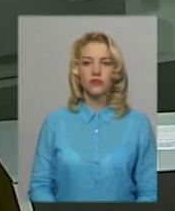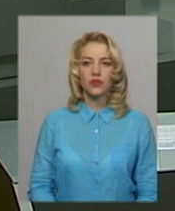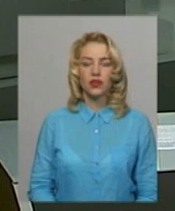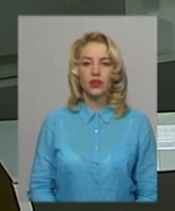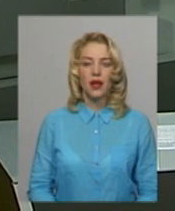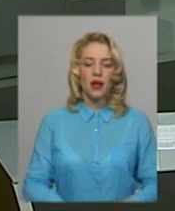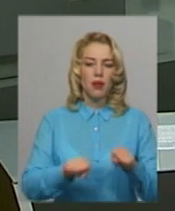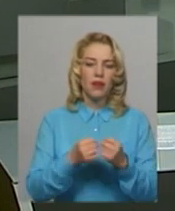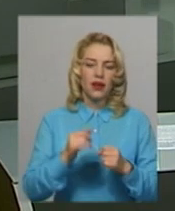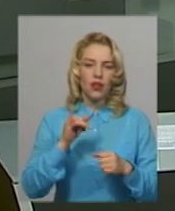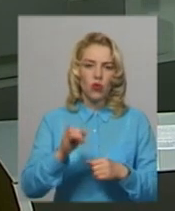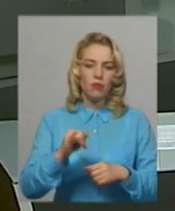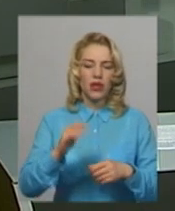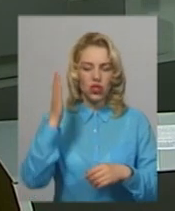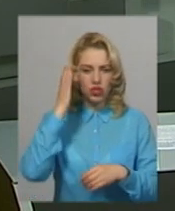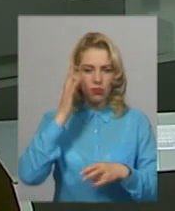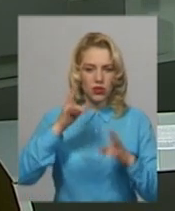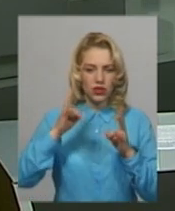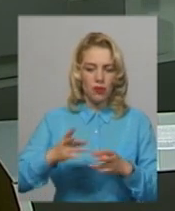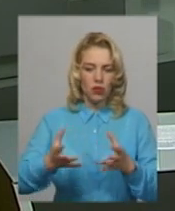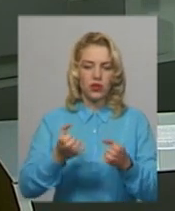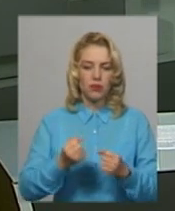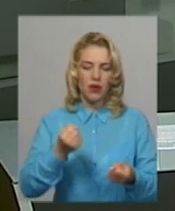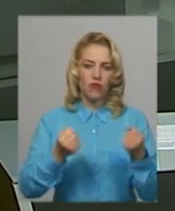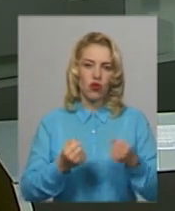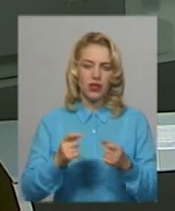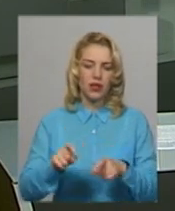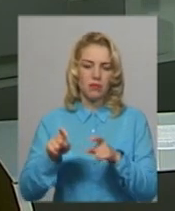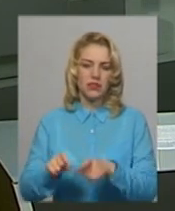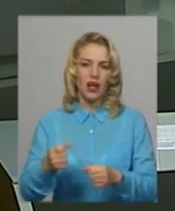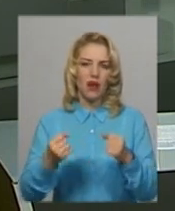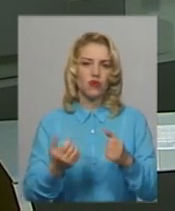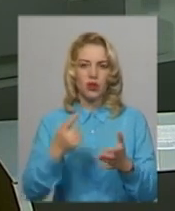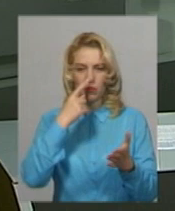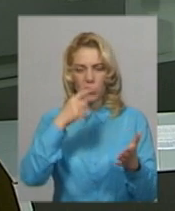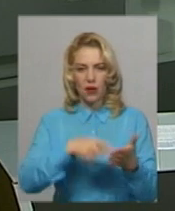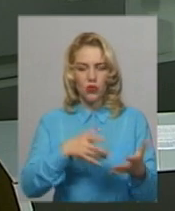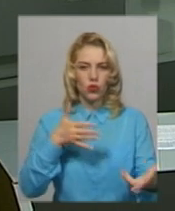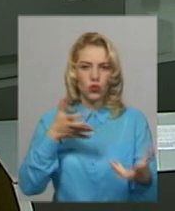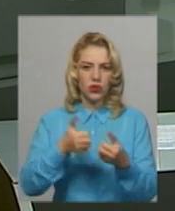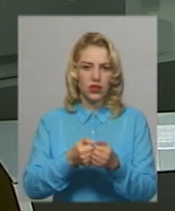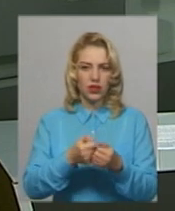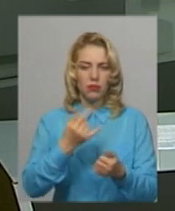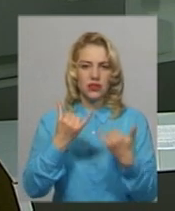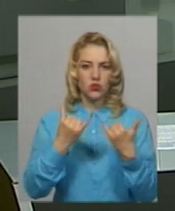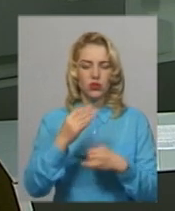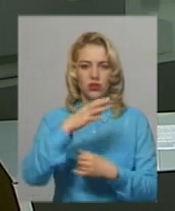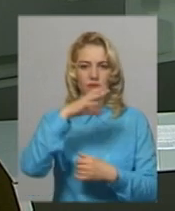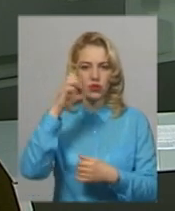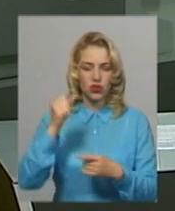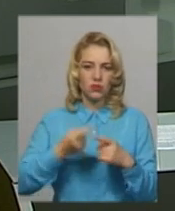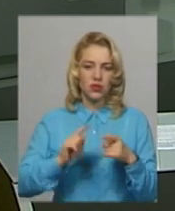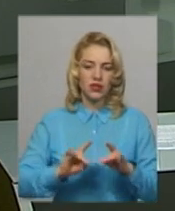Переломи та черепно-мозкову травму отримали водійка та пасажир авто, яке втрапило у дорожню транспортну пригоду сьогодні вночі.